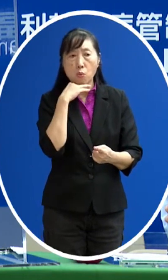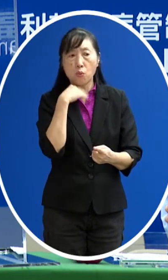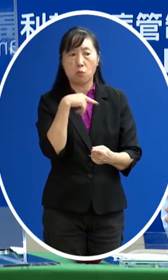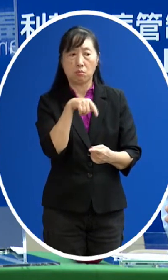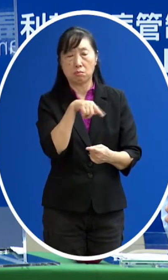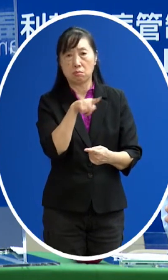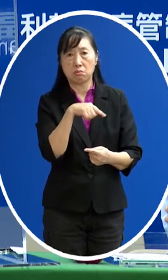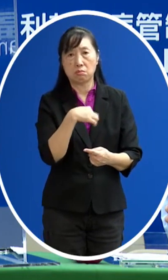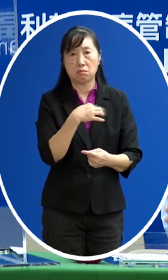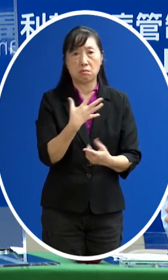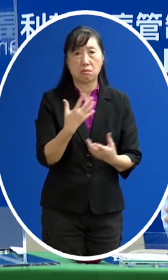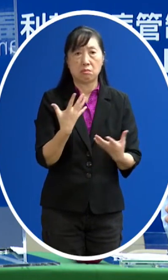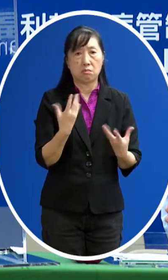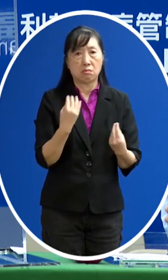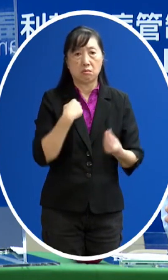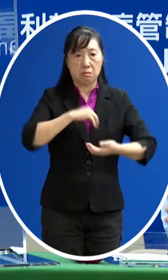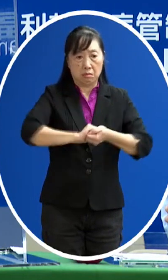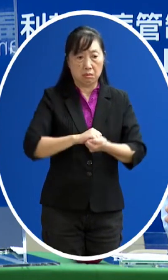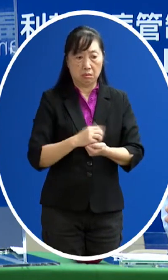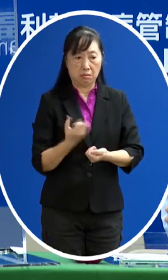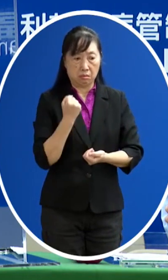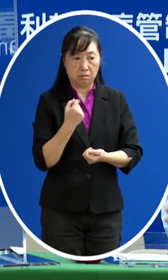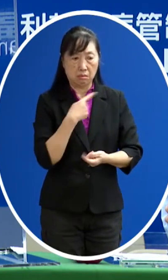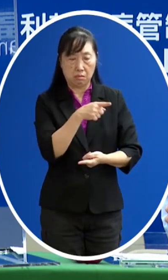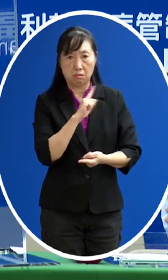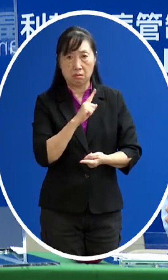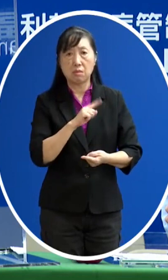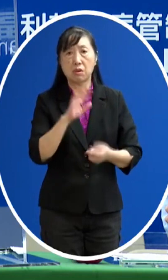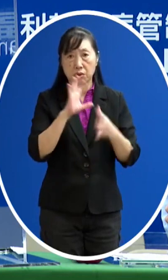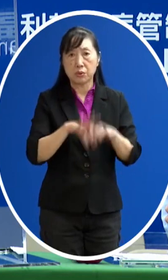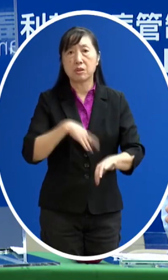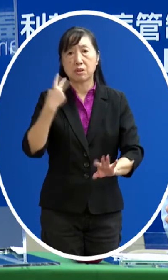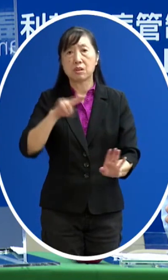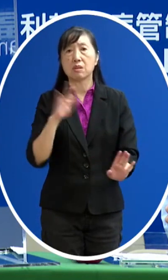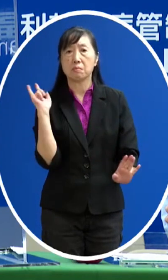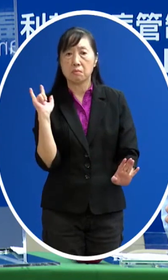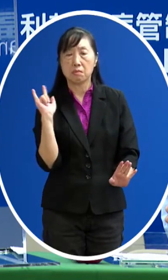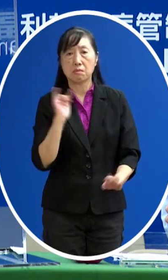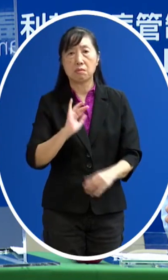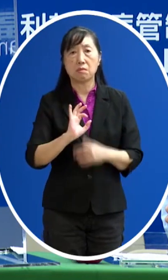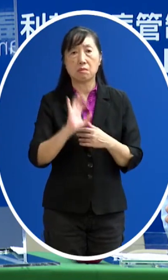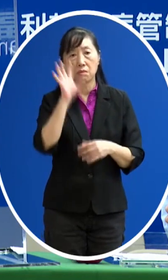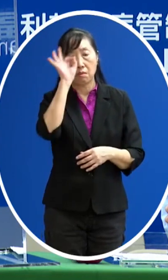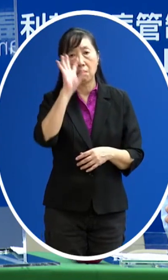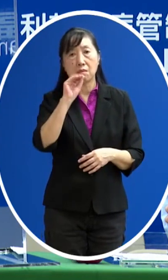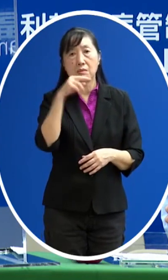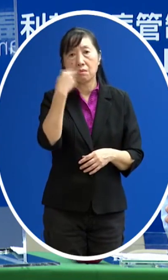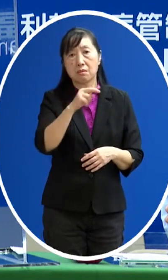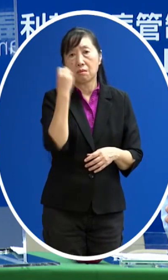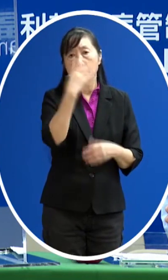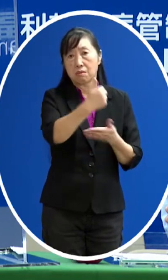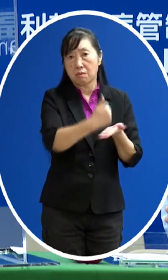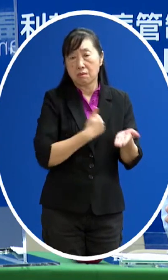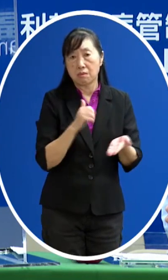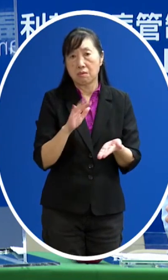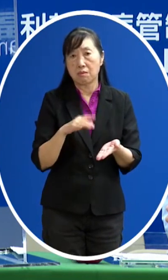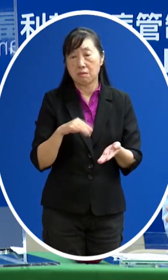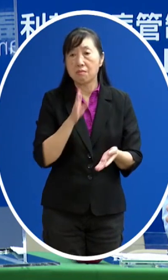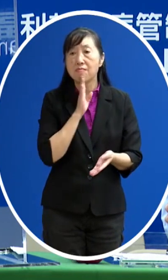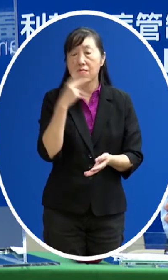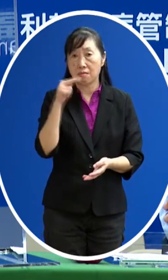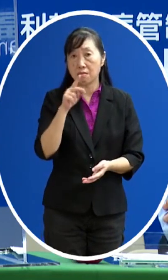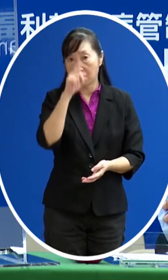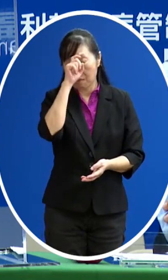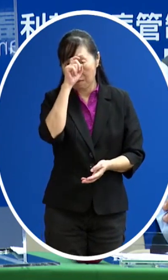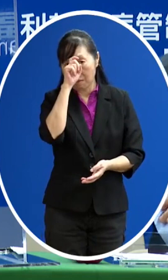沒有把握所以要稍微 所以我才說要稍微等一下所以意思是說還有其他的期待 正在可能會在空中